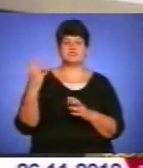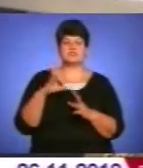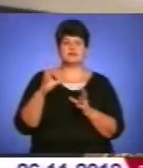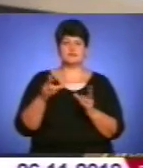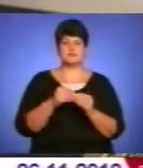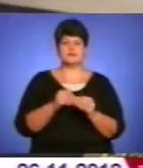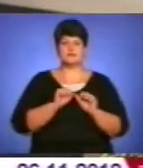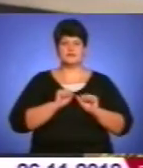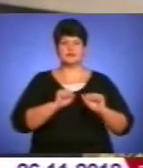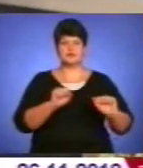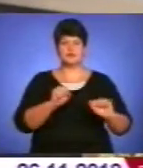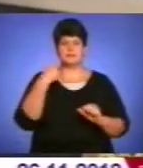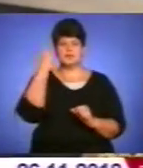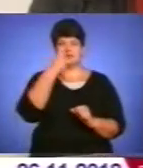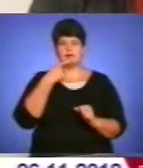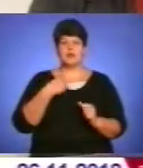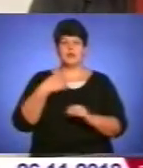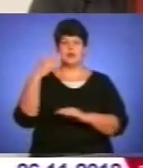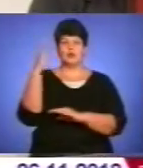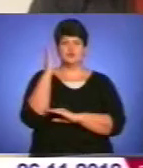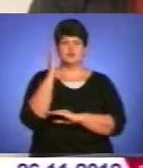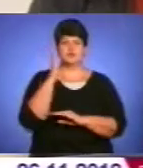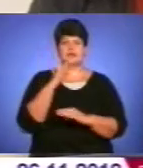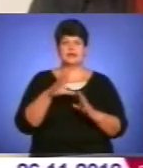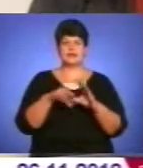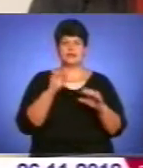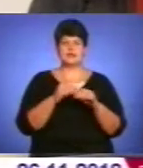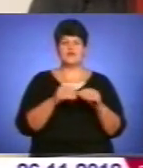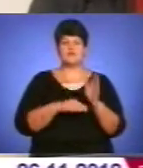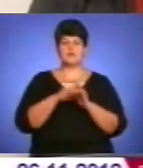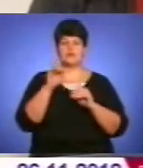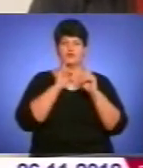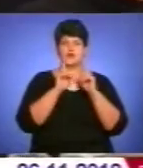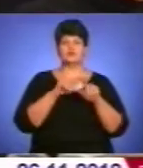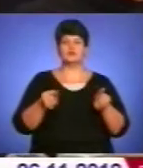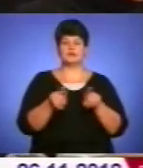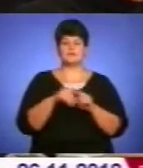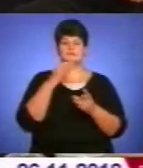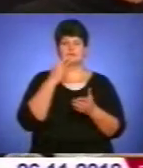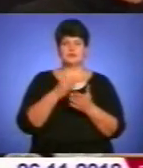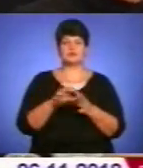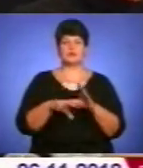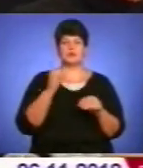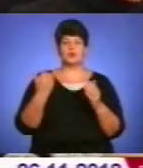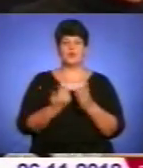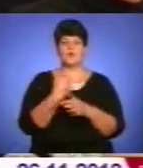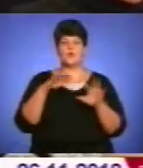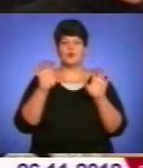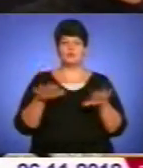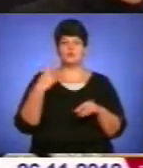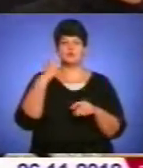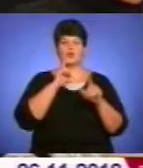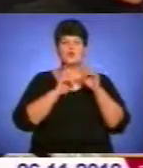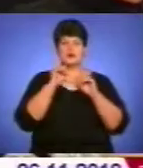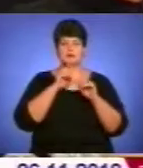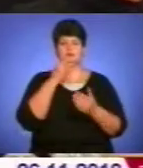відстоюватиме персональне голосування депутатів Верховної Ради. Також політик висловив думку щодо обрання нового голови обласної ради і